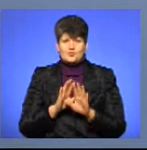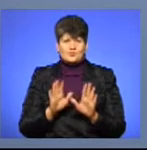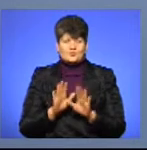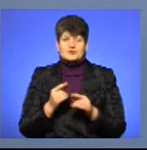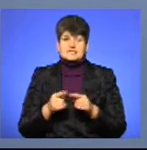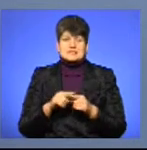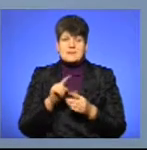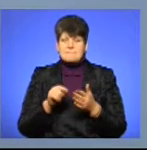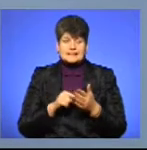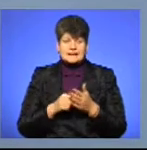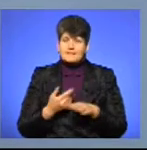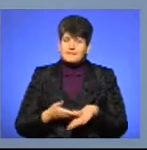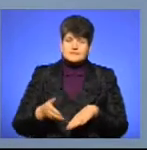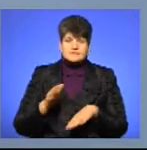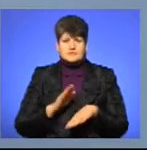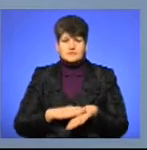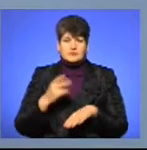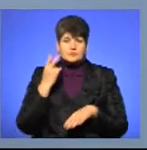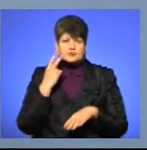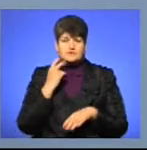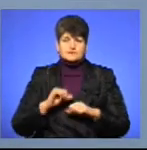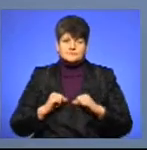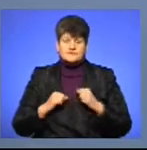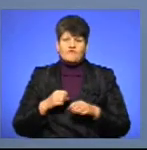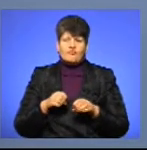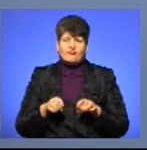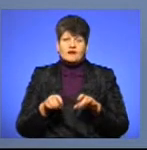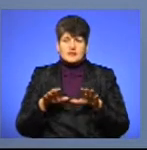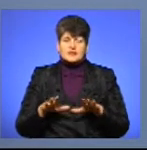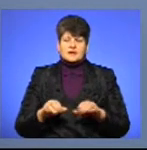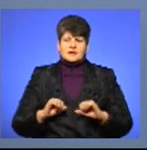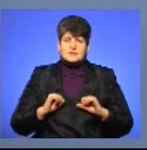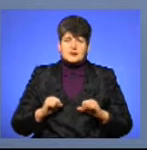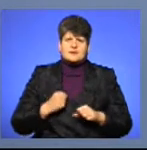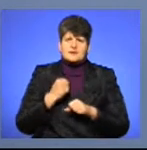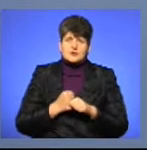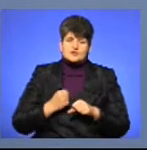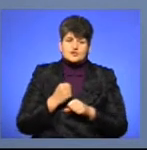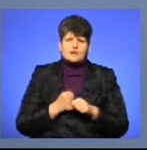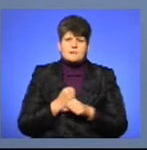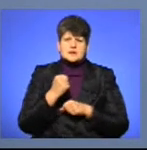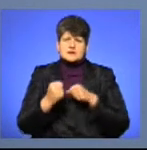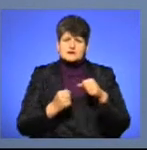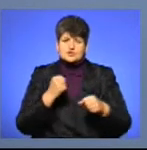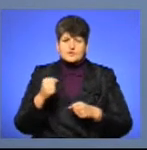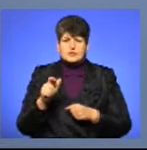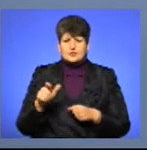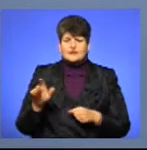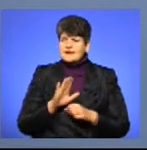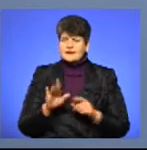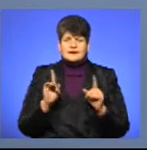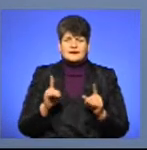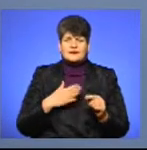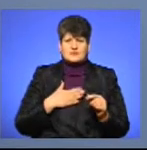складне, ми постійно його вирішуємо. Ми намагаємося працювати людей не тільки в нашу